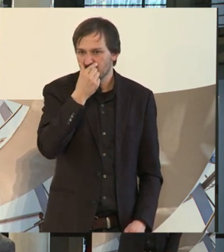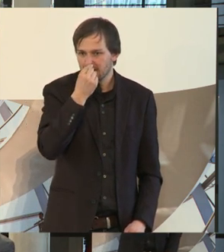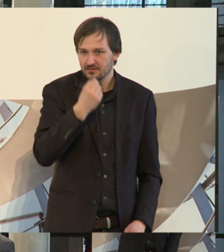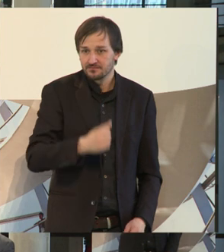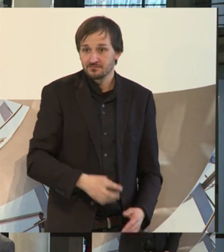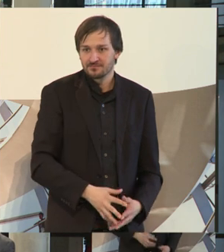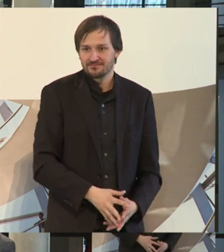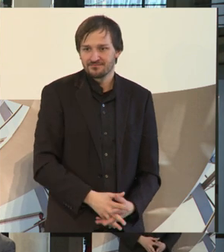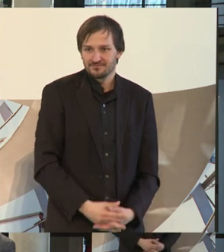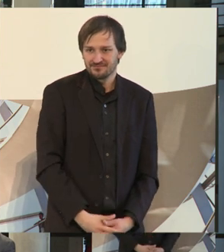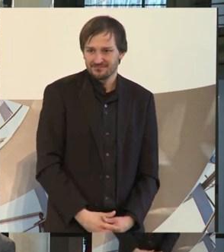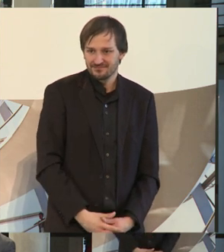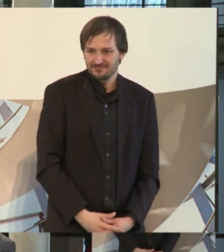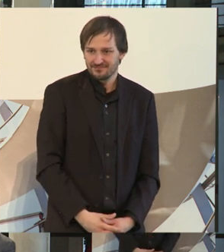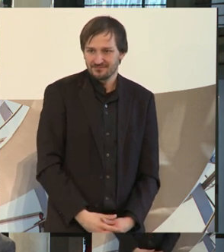Mikrofon, ja. Ach, danke.